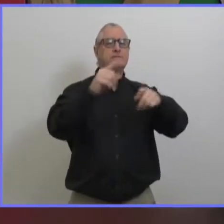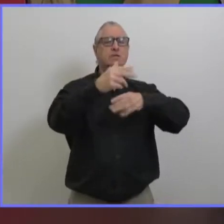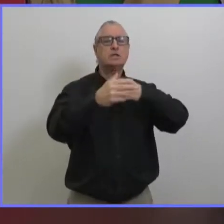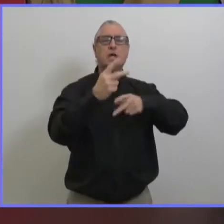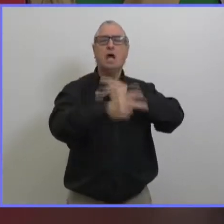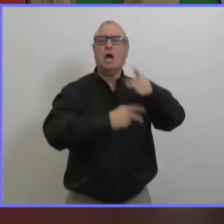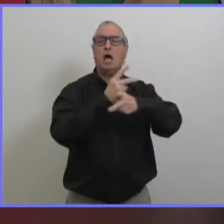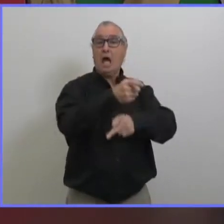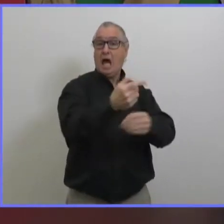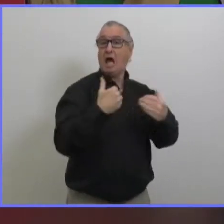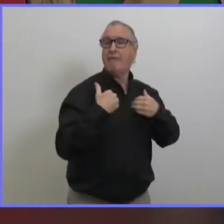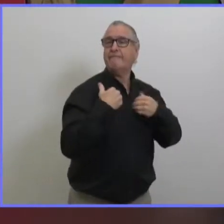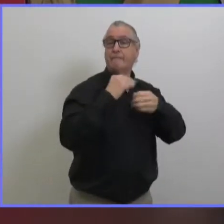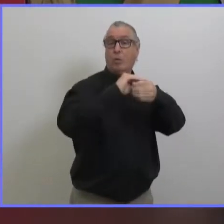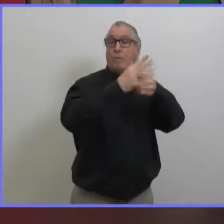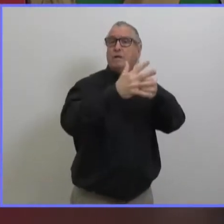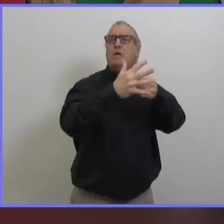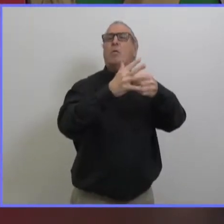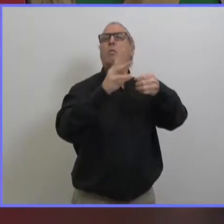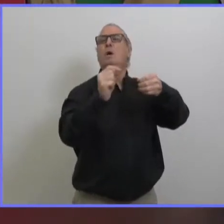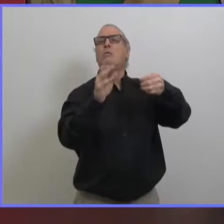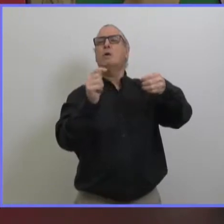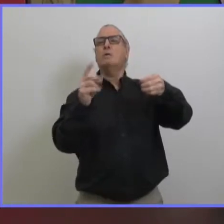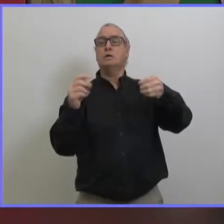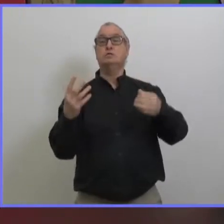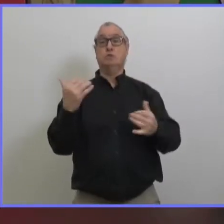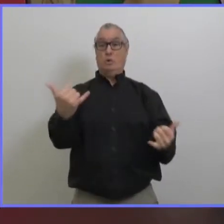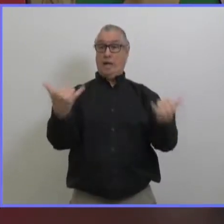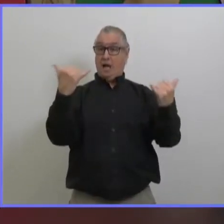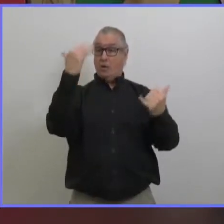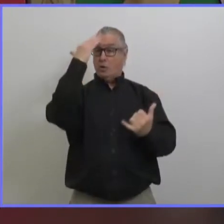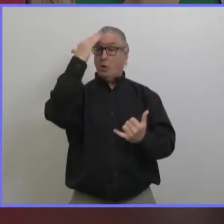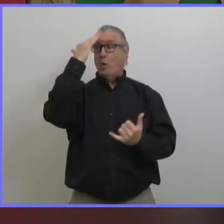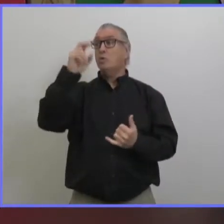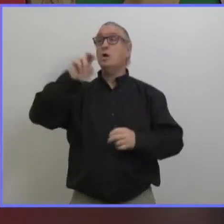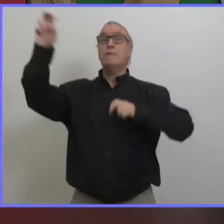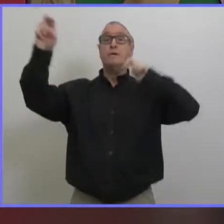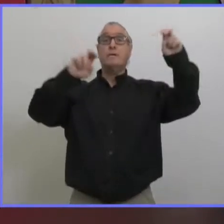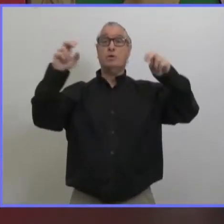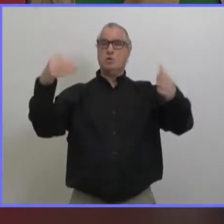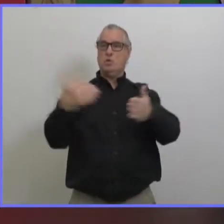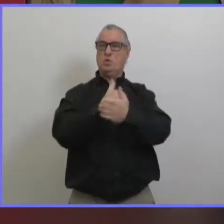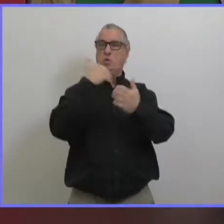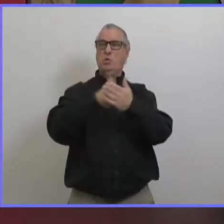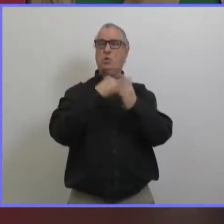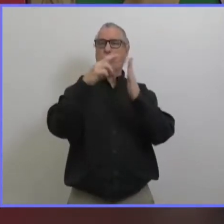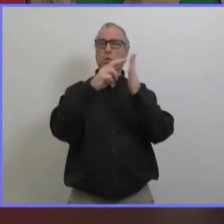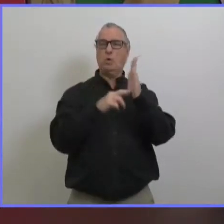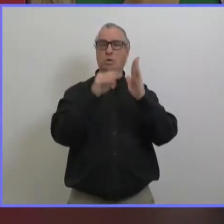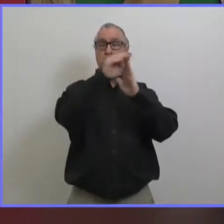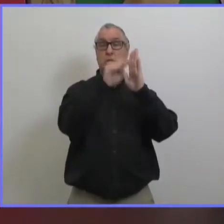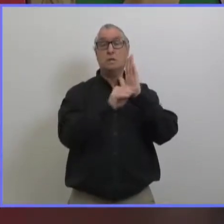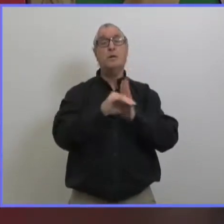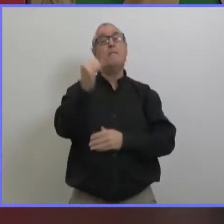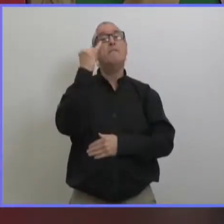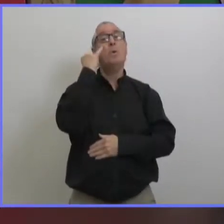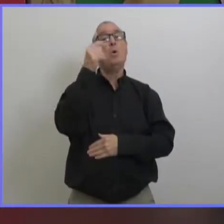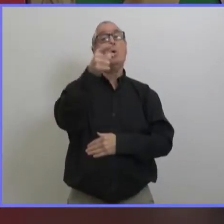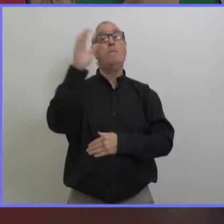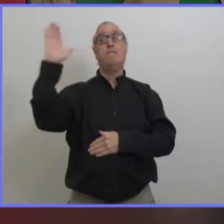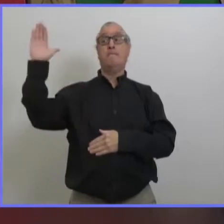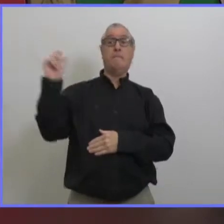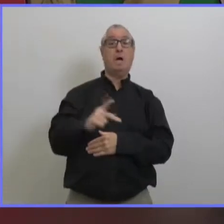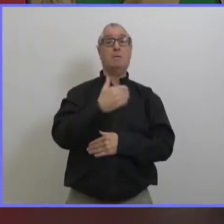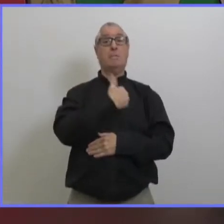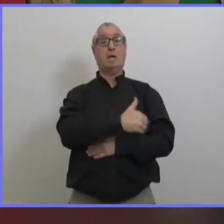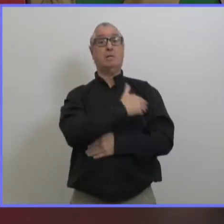nous avons des interdictions de voyages qui sont très strictes les gens qui arrivent au manitoba doivent absolument s'auto isoler pendant 14 jours